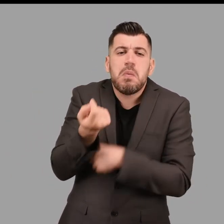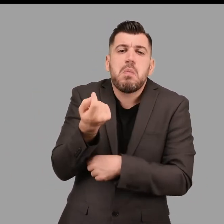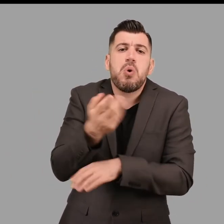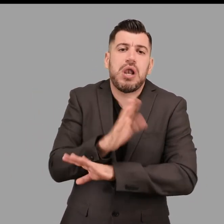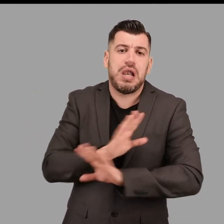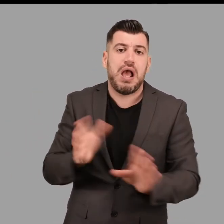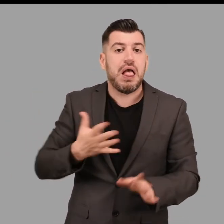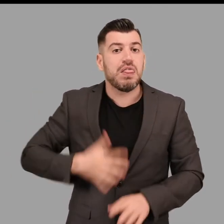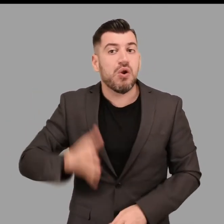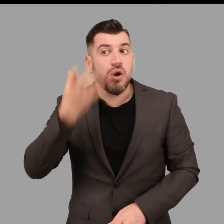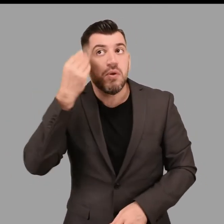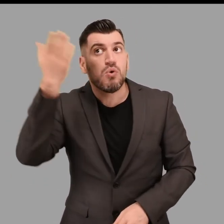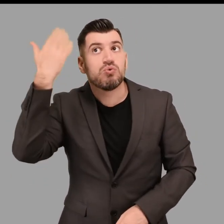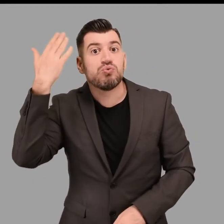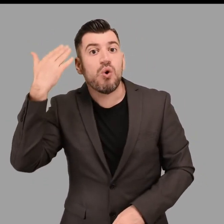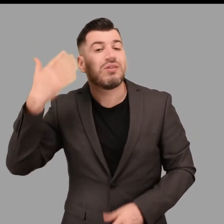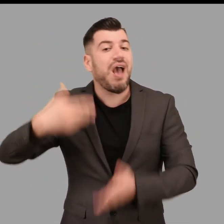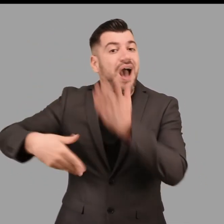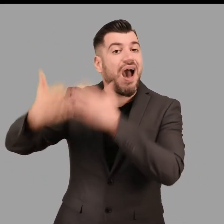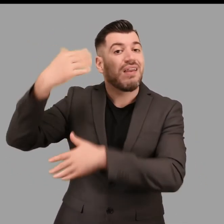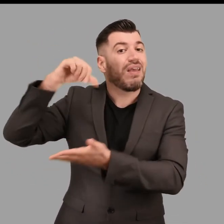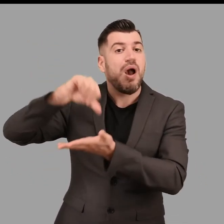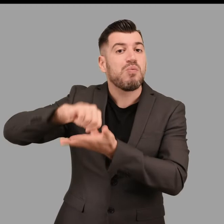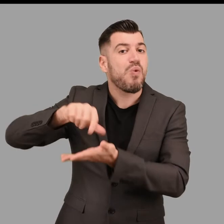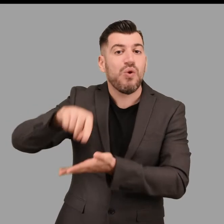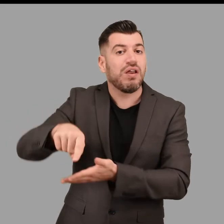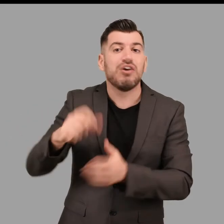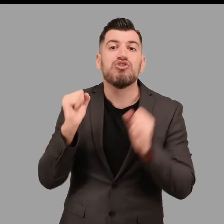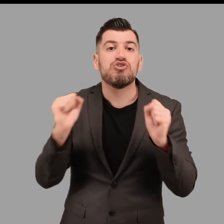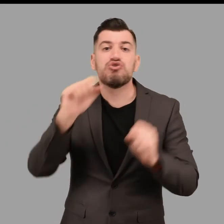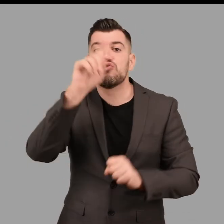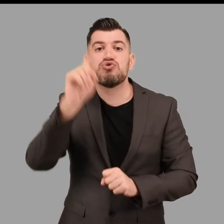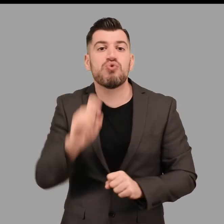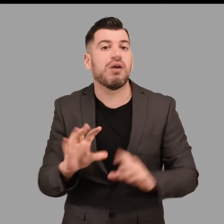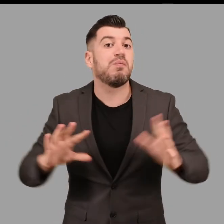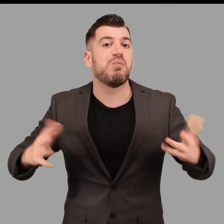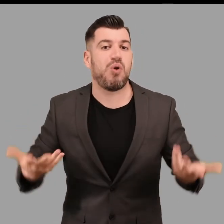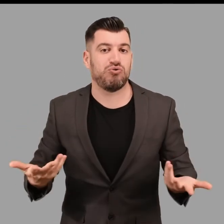πράγματα να μάθω πώς ζούσαν στην πόλη στην αρχαιότητα